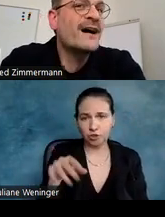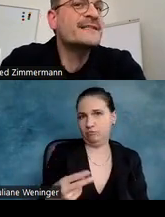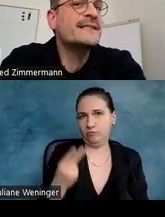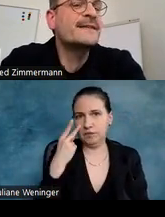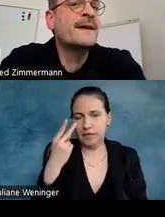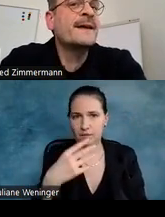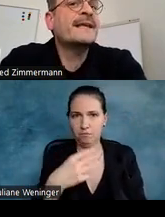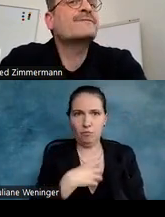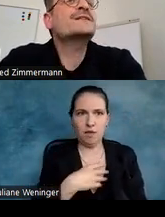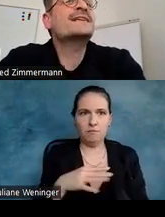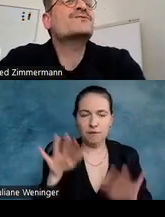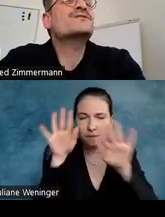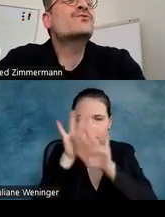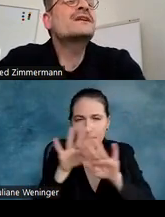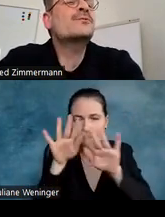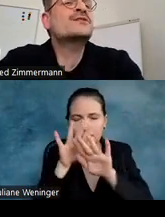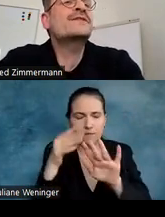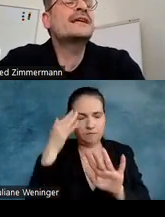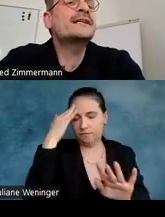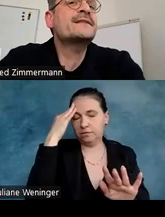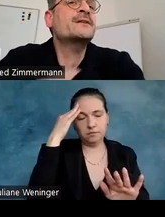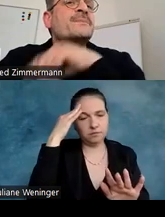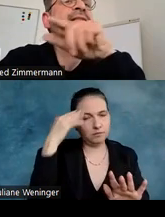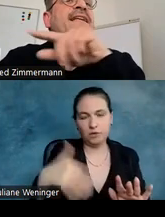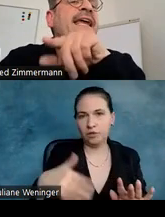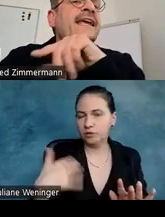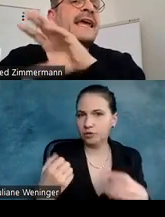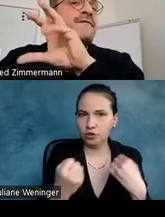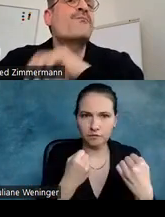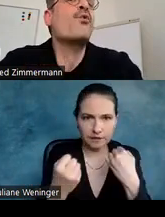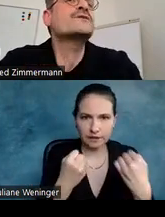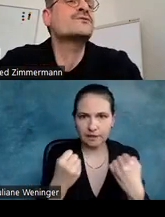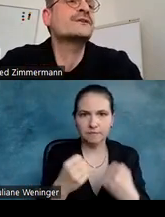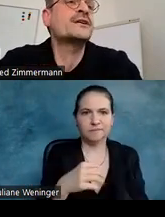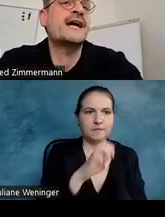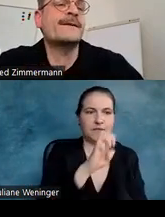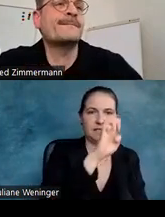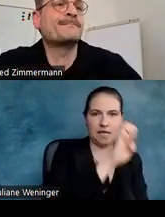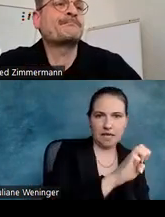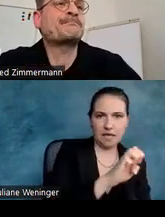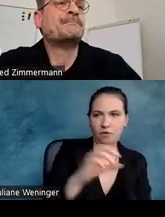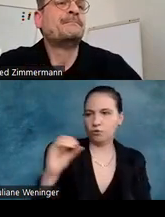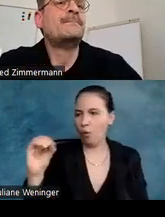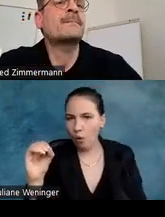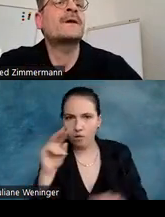unscharf sieht, dann wird es natürlich unglaublich schwierig, zum Beispiel das kleine E vom O zu unterscheiden.